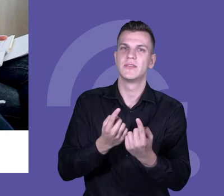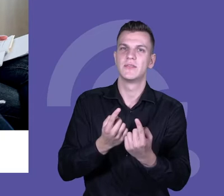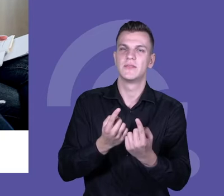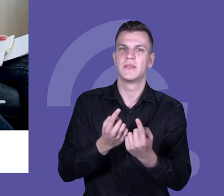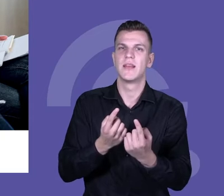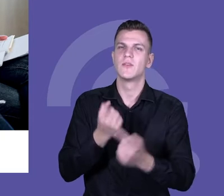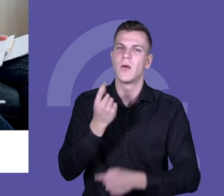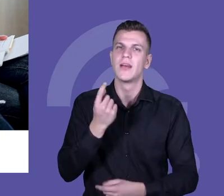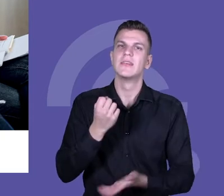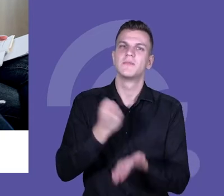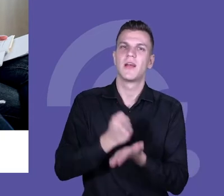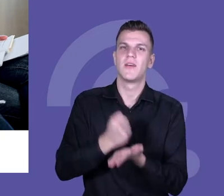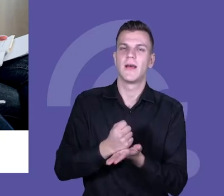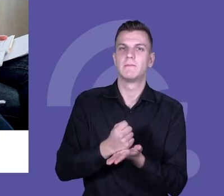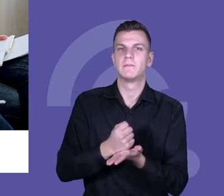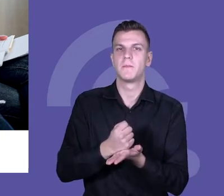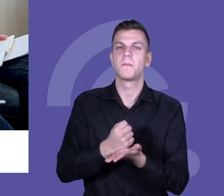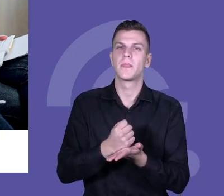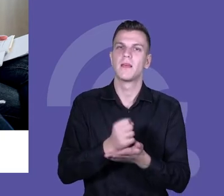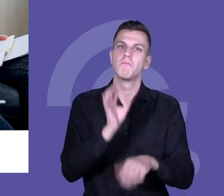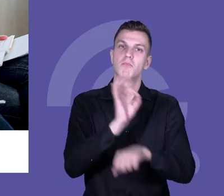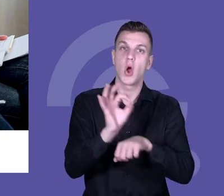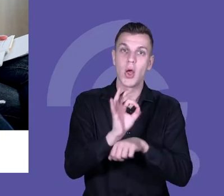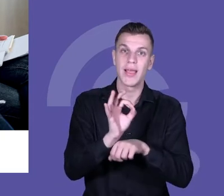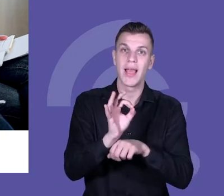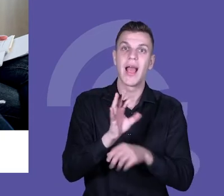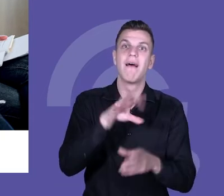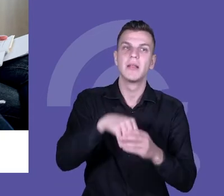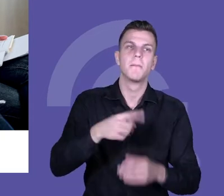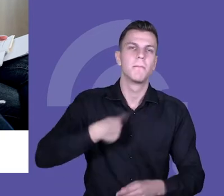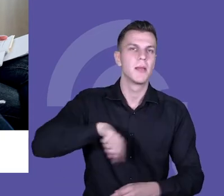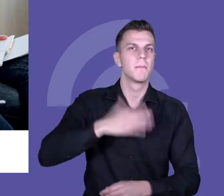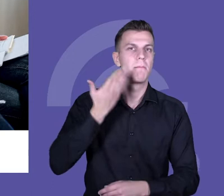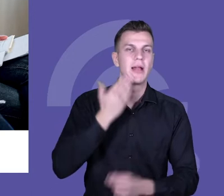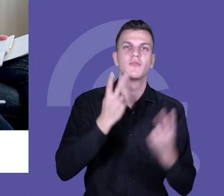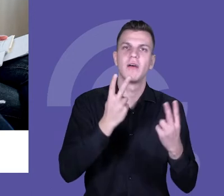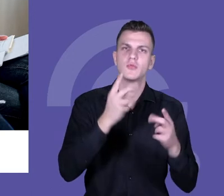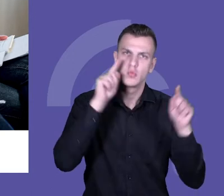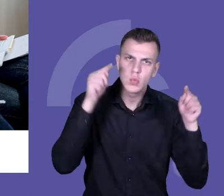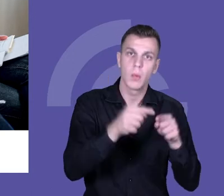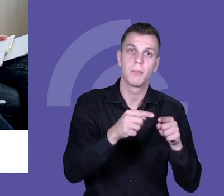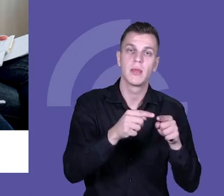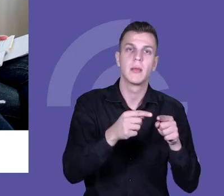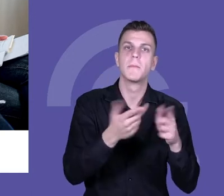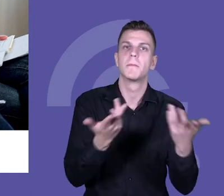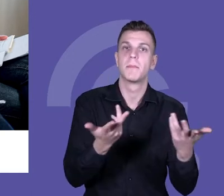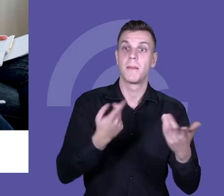elementy i obszary dotyczące tego projektu były dla nas bardzo ważne i które staraliśmy się we wszystkich działaniach